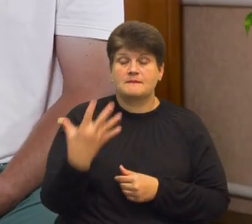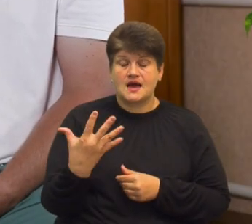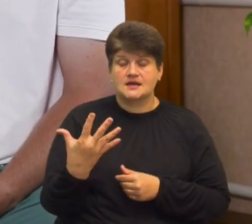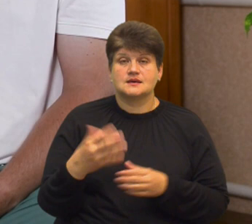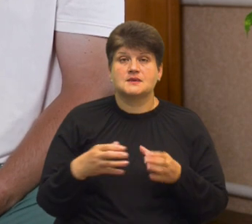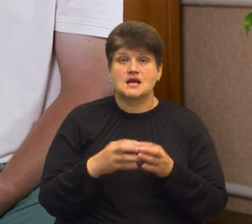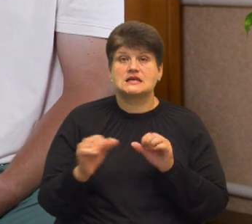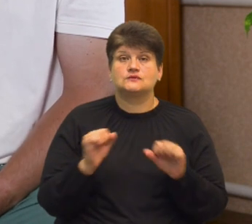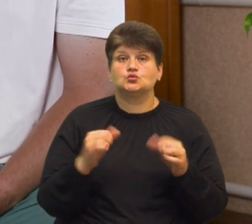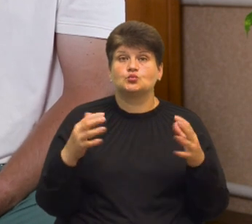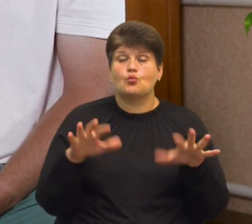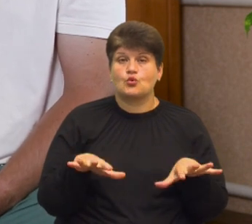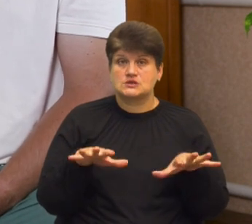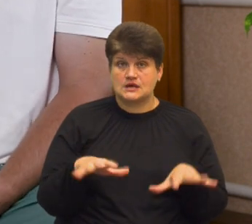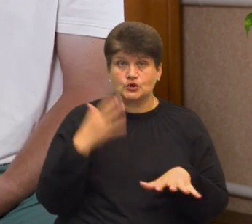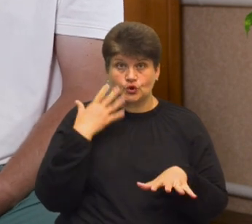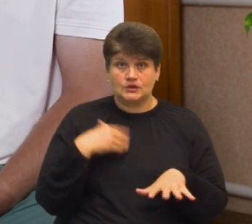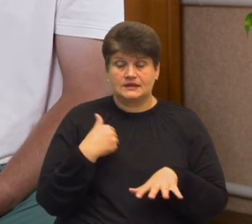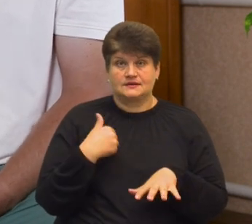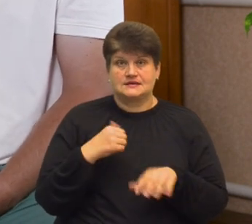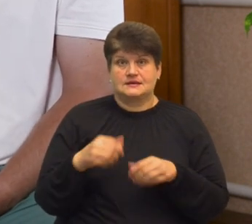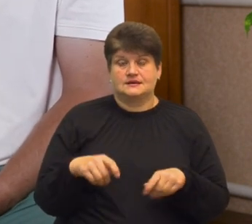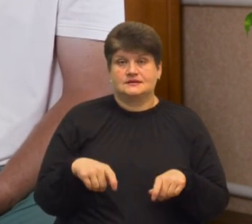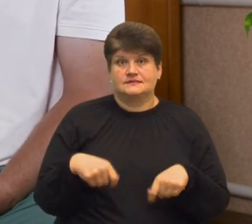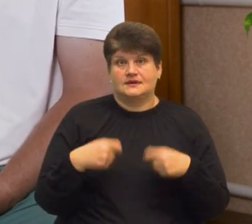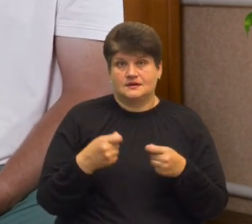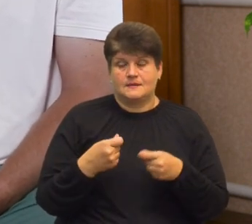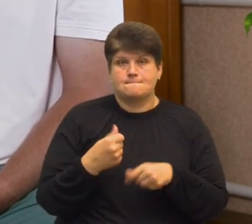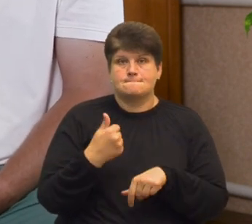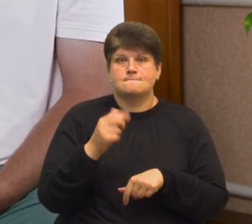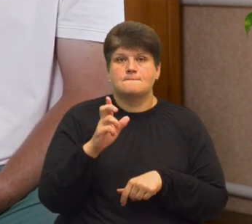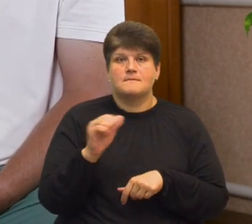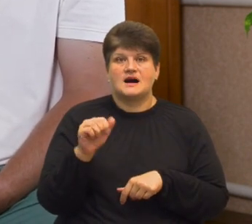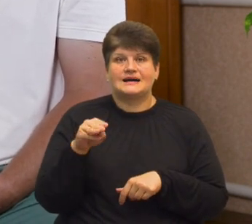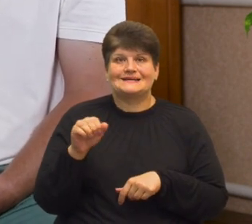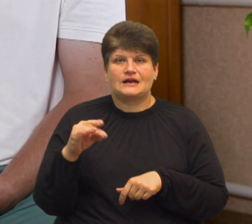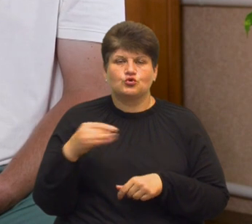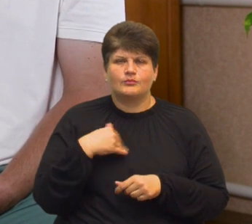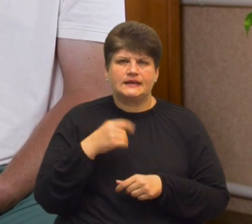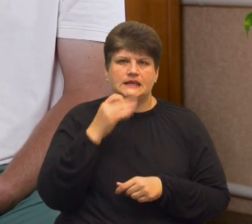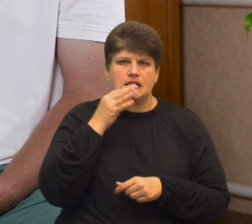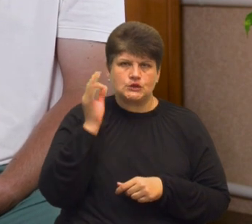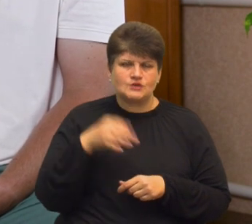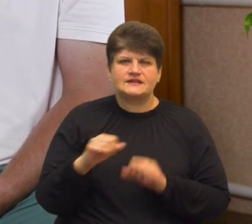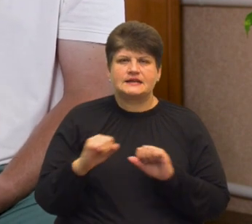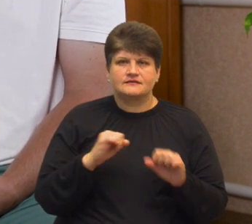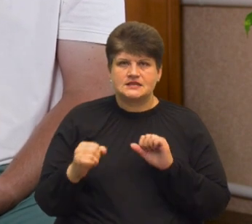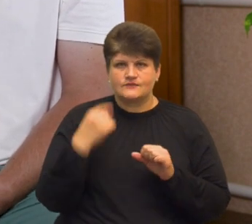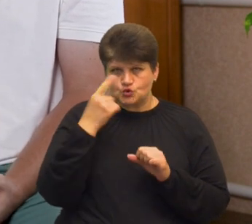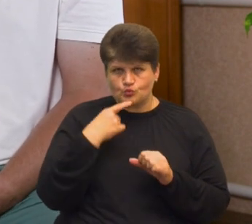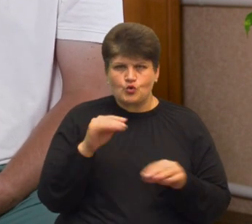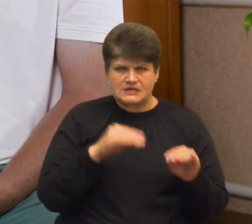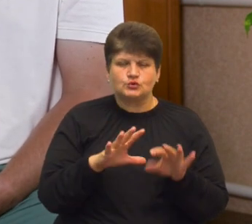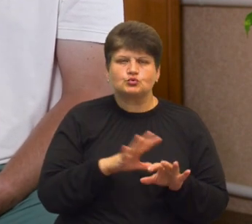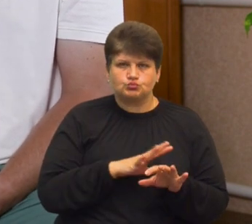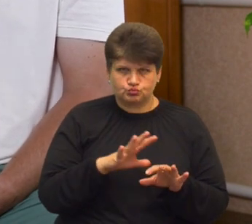мені запропонували очолити батальйон, на мене ваги не було. На той момент у мене досвід керівництва особовим складом був. Перед